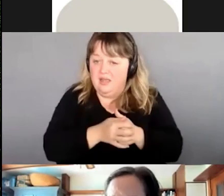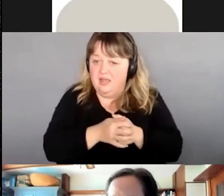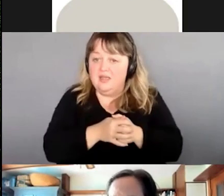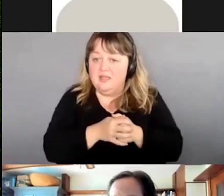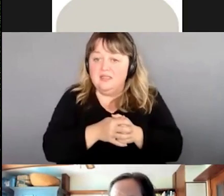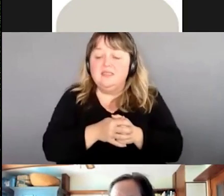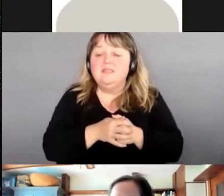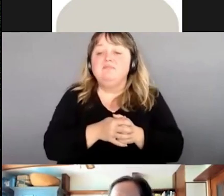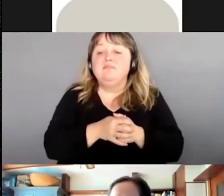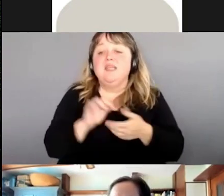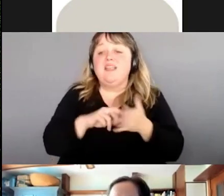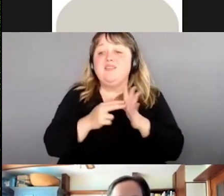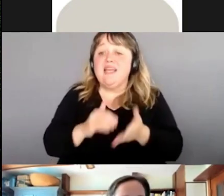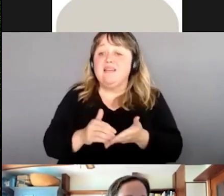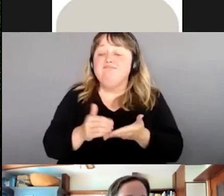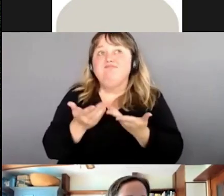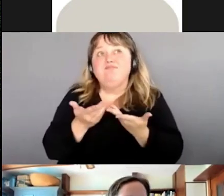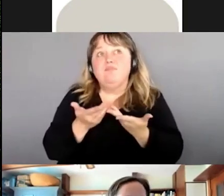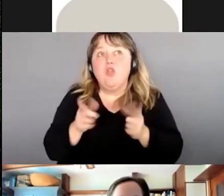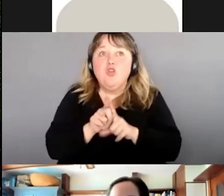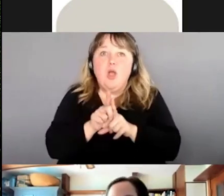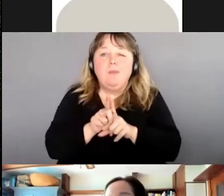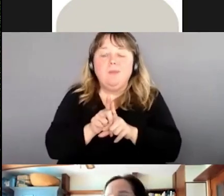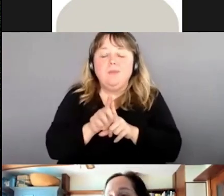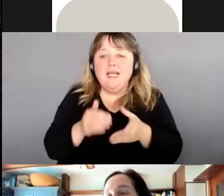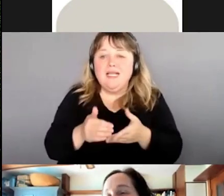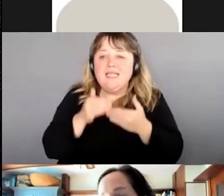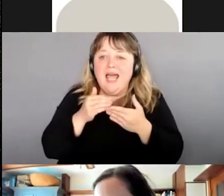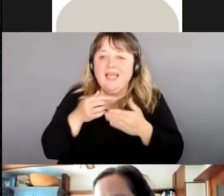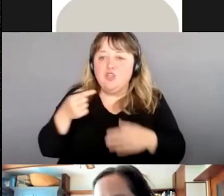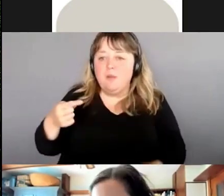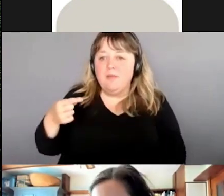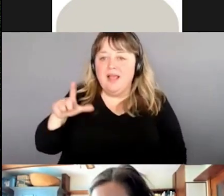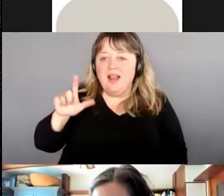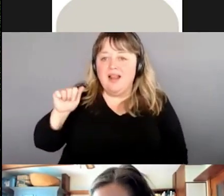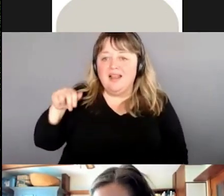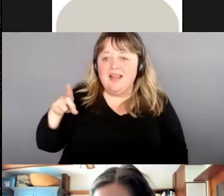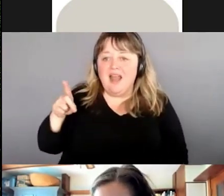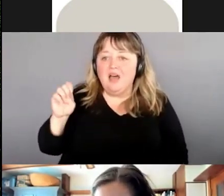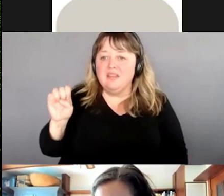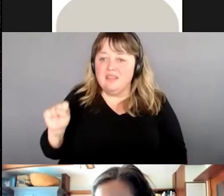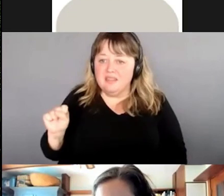calme les glandes sudoripares.